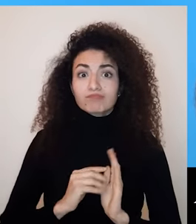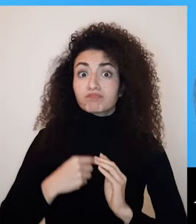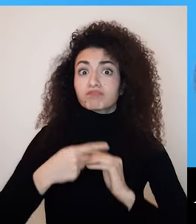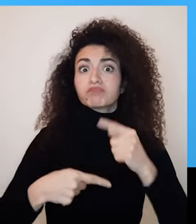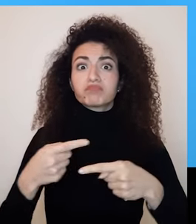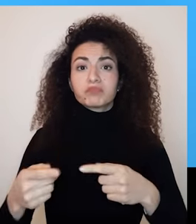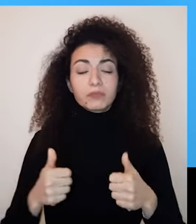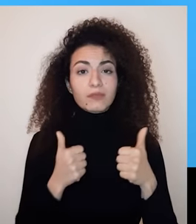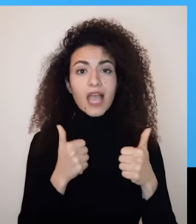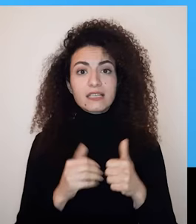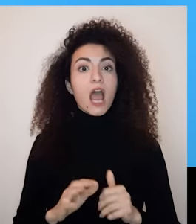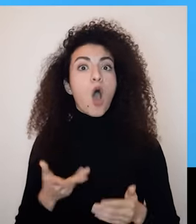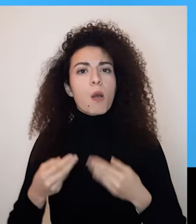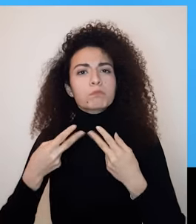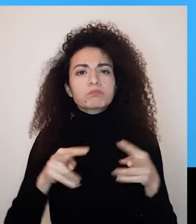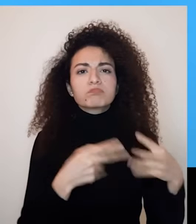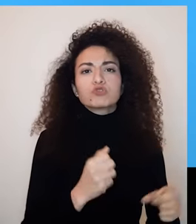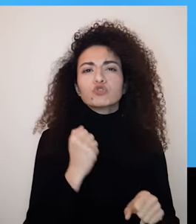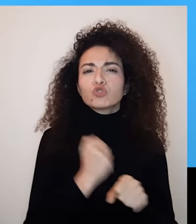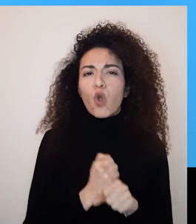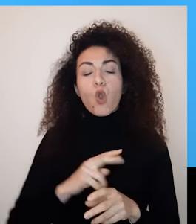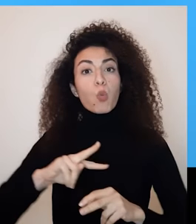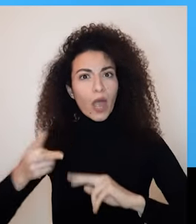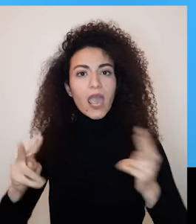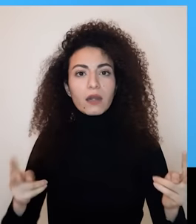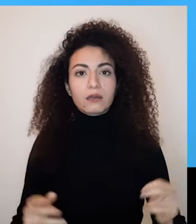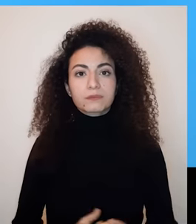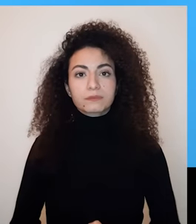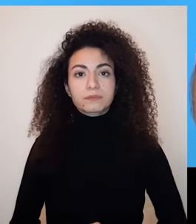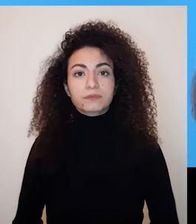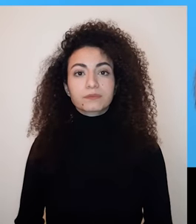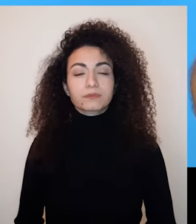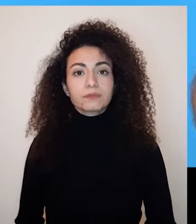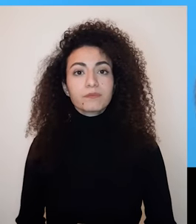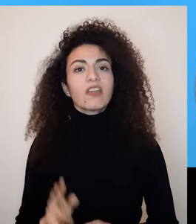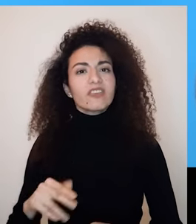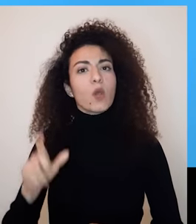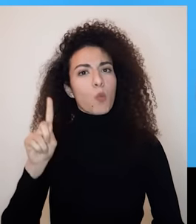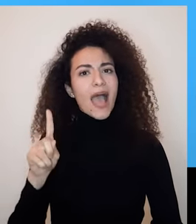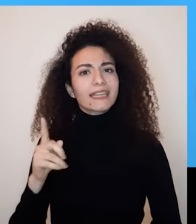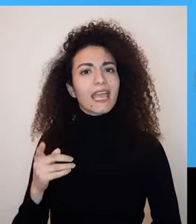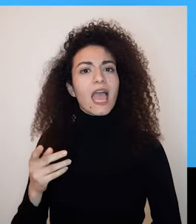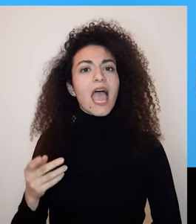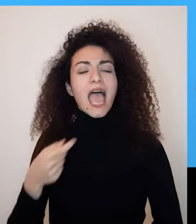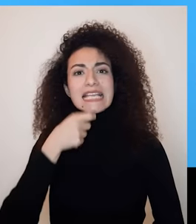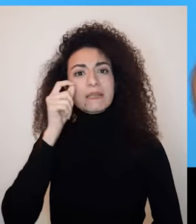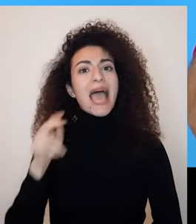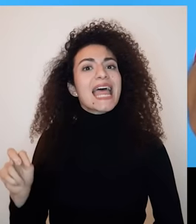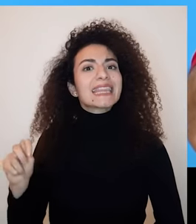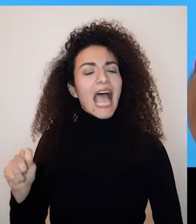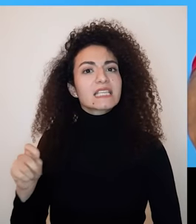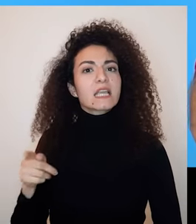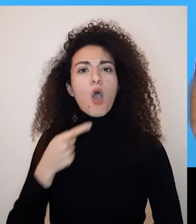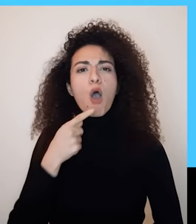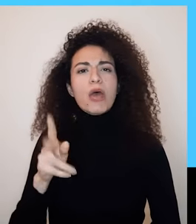مثلاً إذا شعرت بالوحدة وشاركت ما أشعر به على مواقع التواصل الاجتماعي ممكن أحصى على ردود فعل مشجعة بتساعدني على